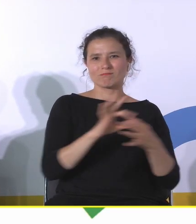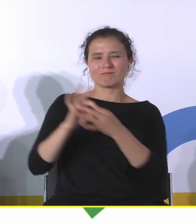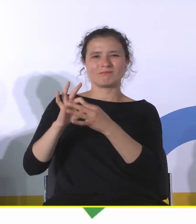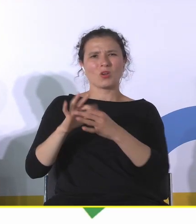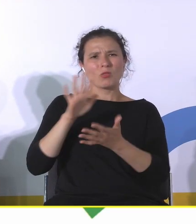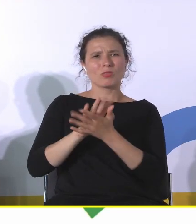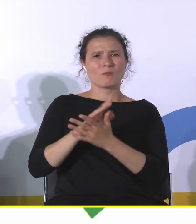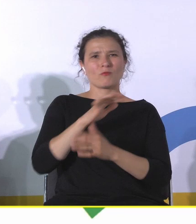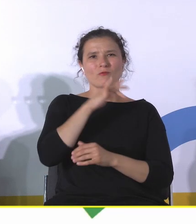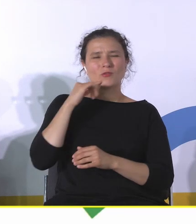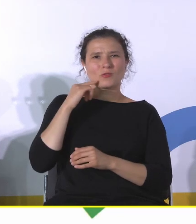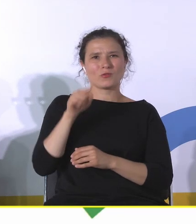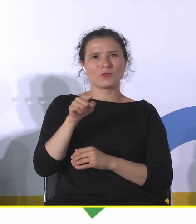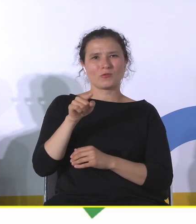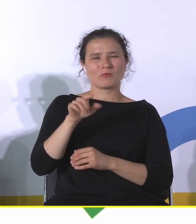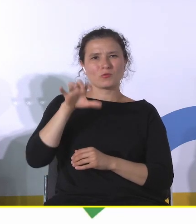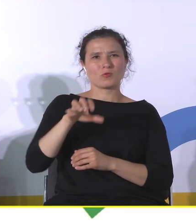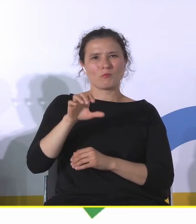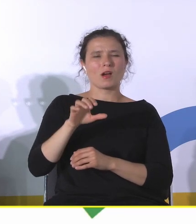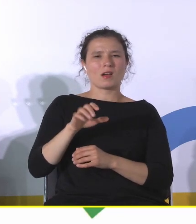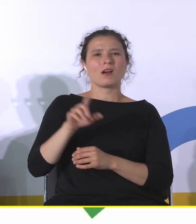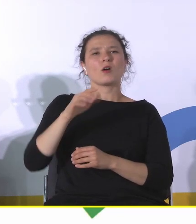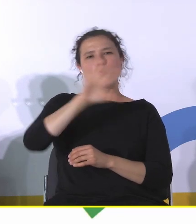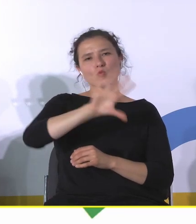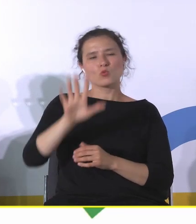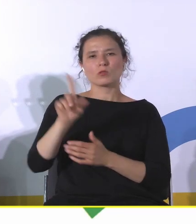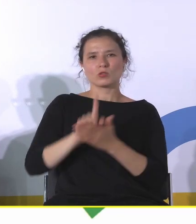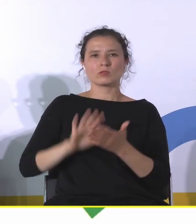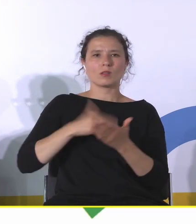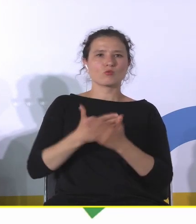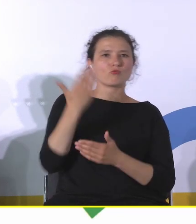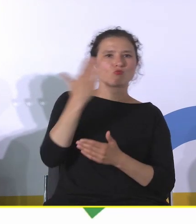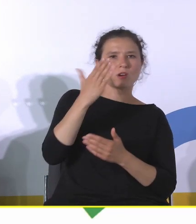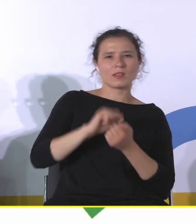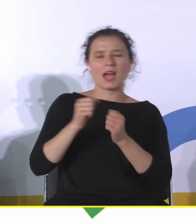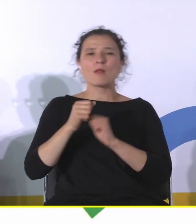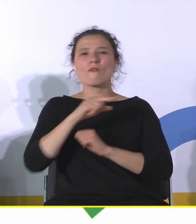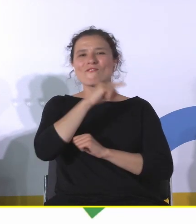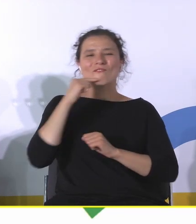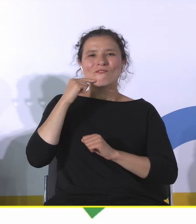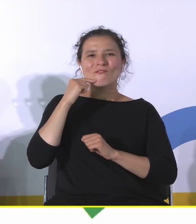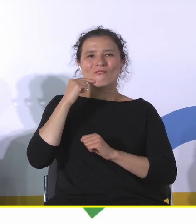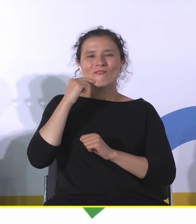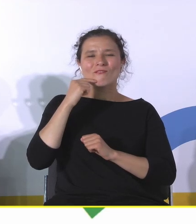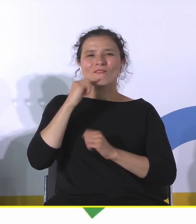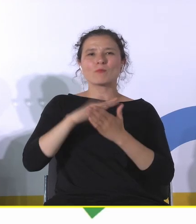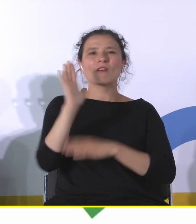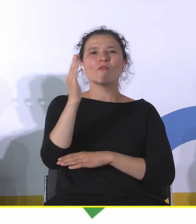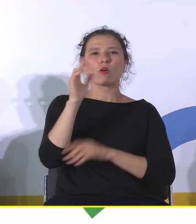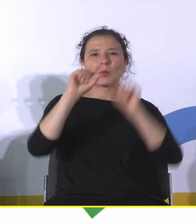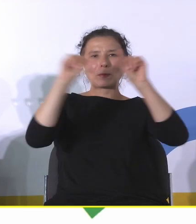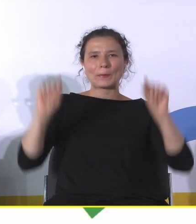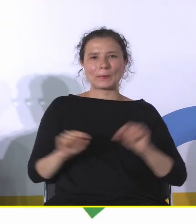dla Górnego Śląska, czarny, czy na przykład czerwony stosowany w obramieniach, w obramieniach okiennych i tak dalej, tak, czyli takie,